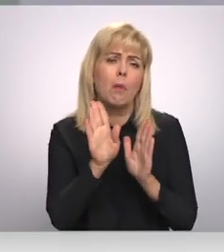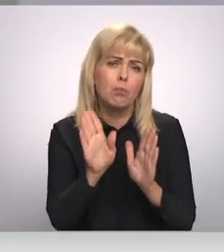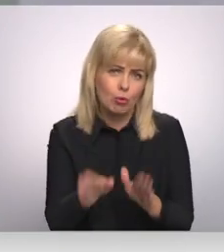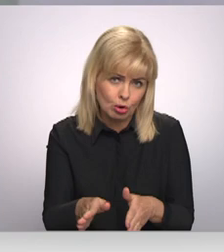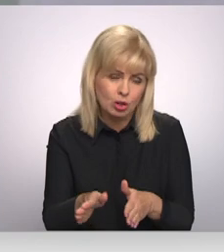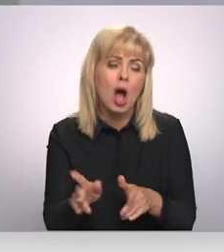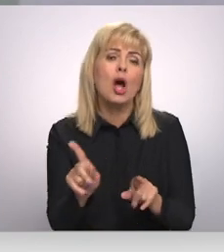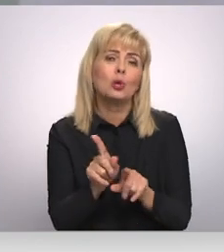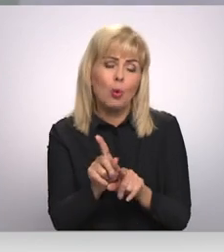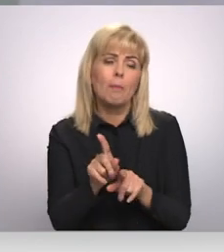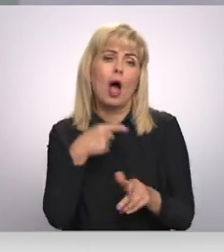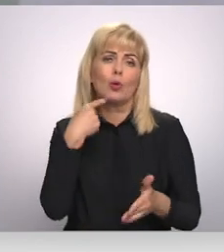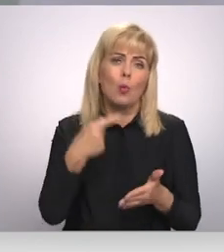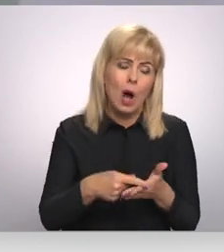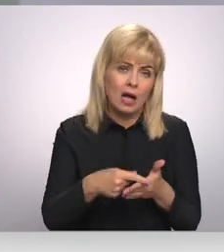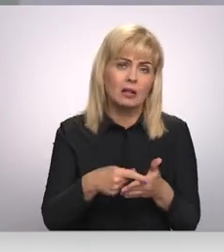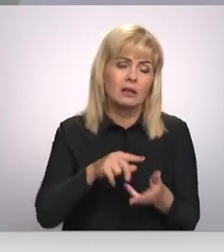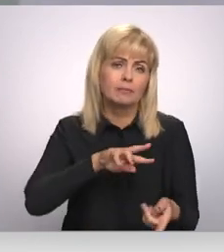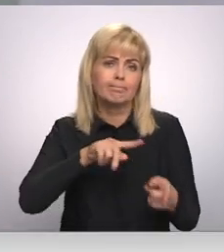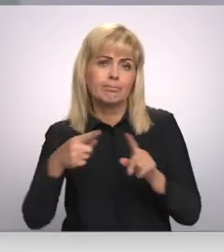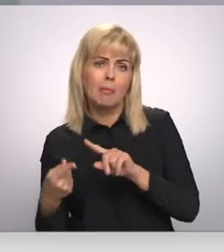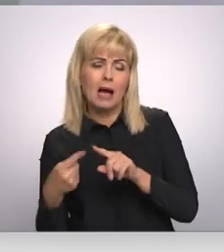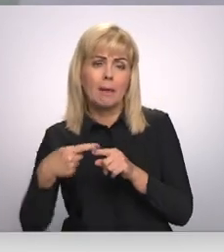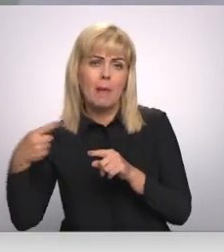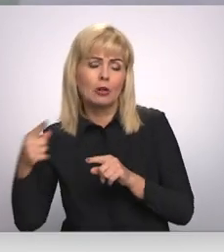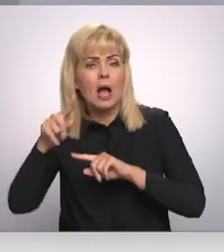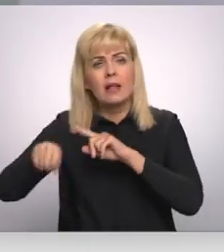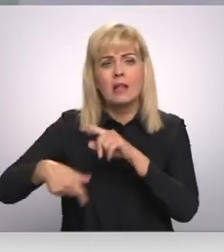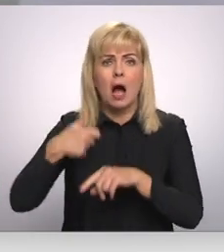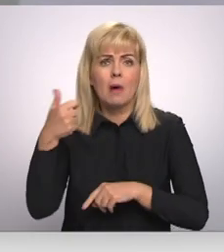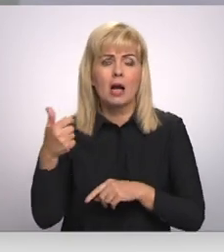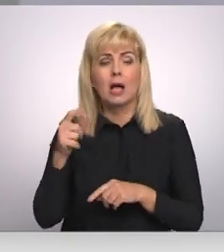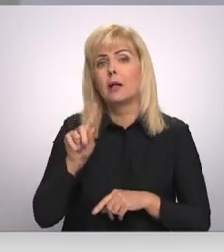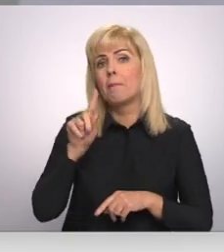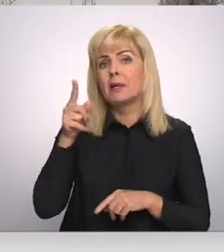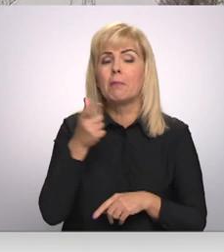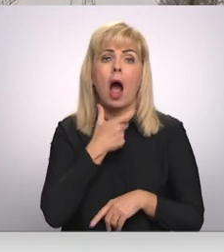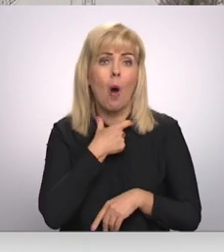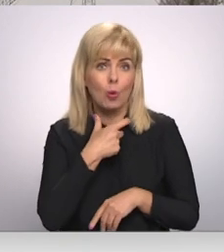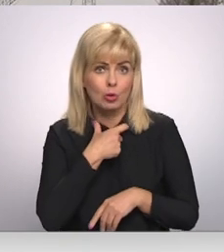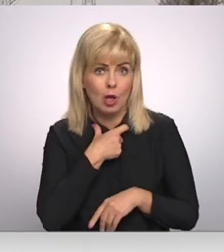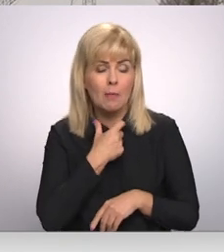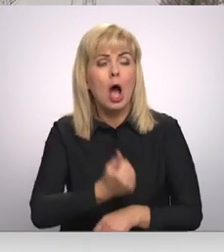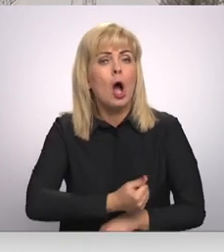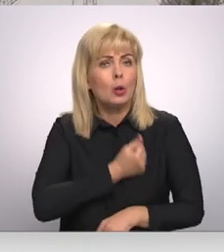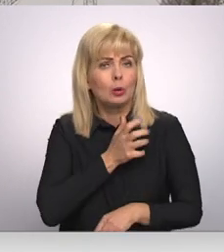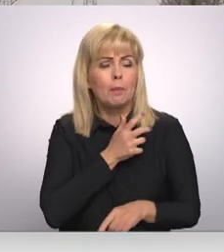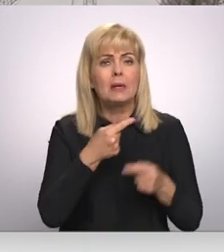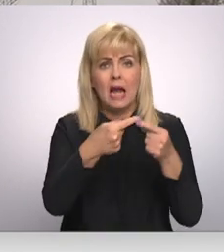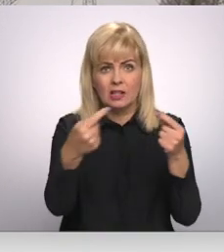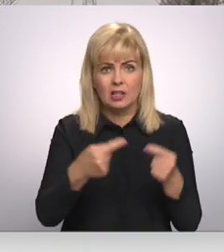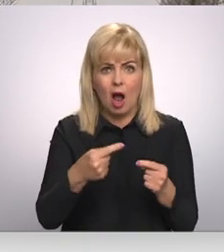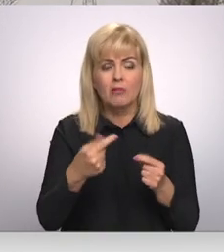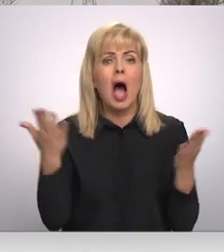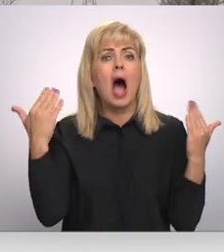tieši tādēļ ir arī noteikts šis pārējus periods līdz nākamā gada 1. augustam. Grūti bija saskaņot āra